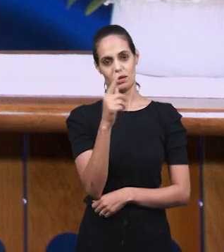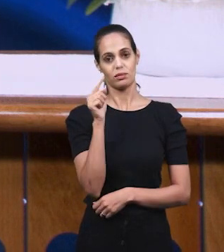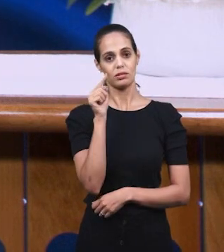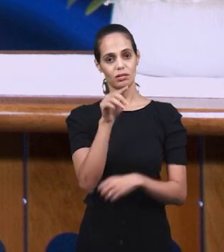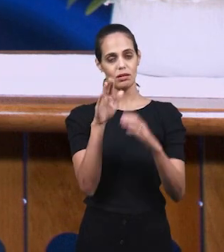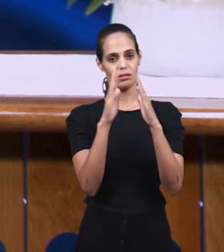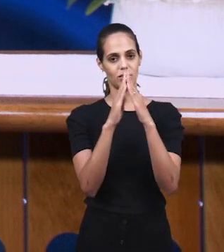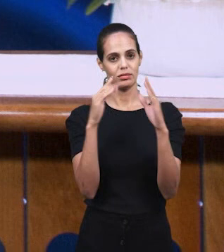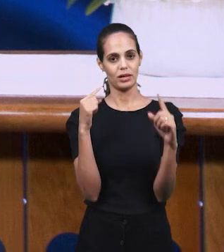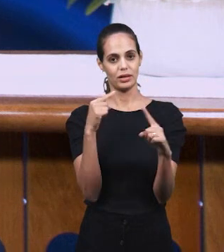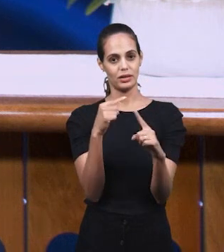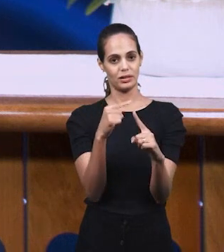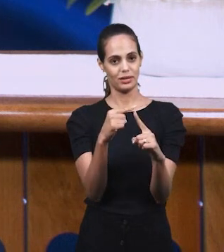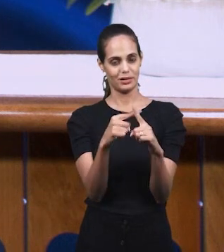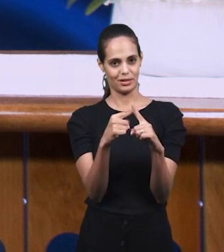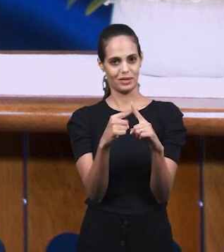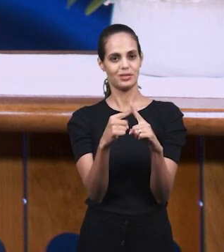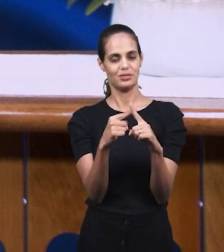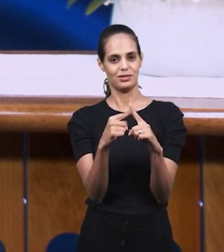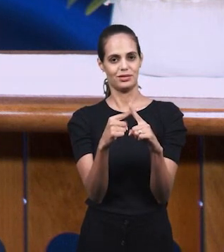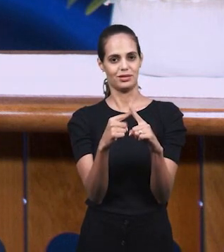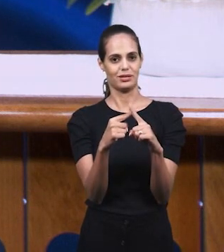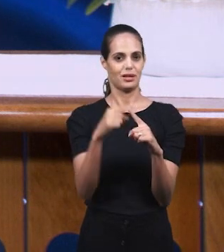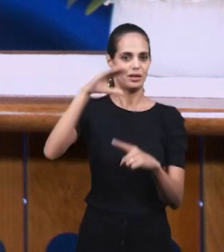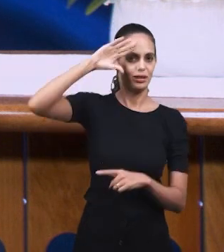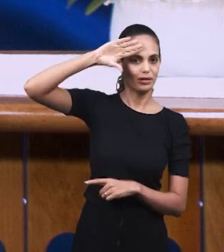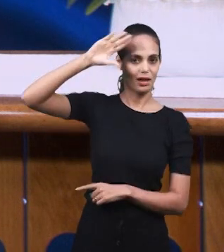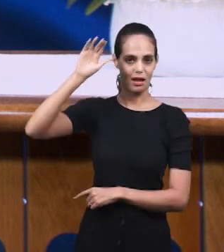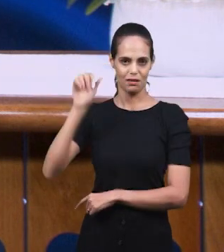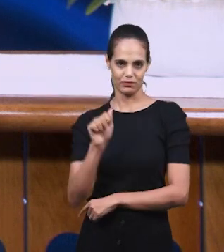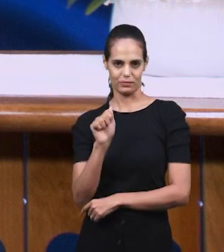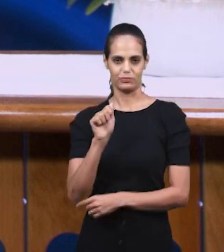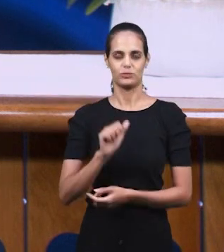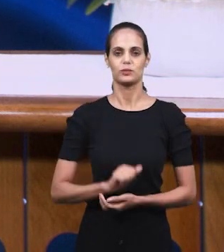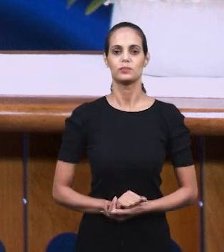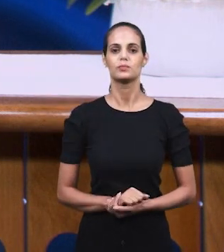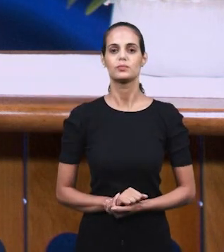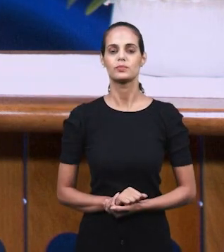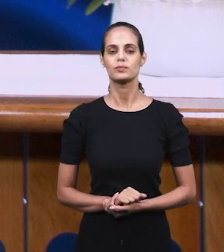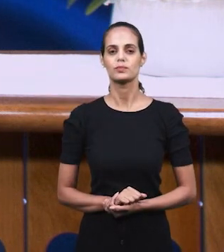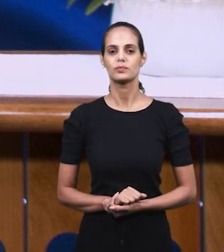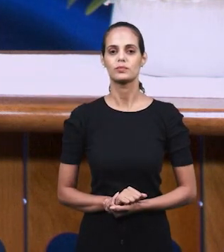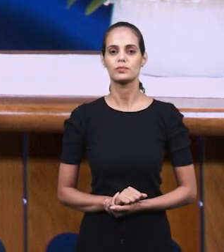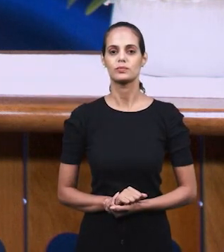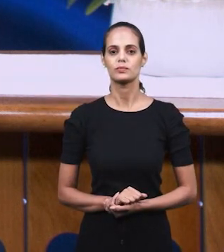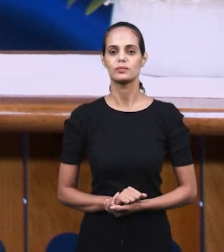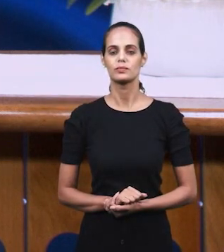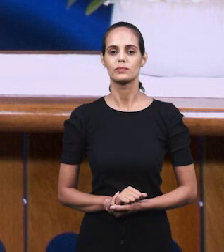Мапуту, столица Музамбика в Африке. А теперь мы